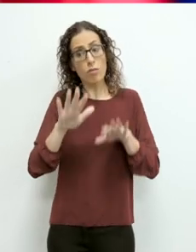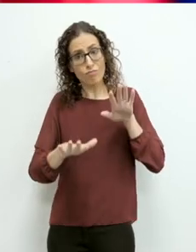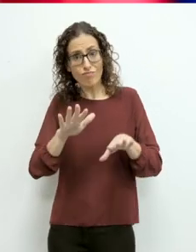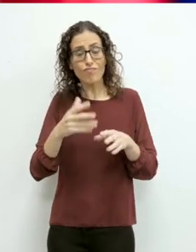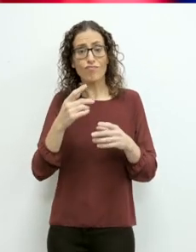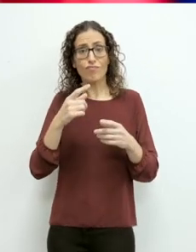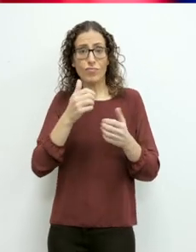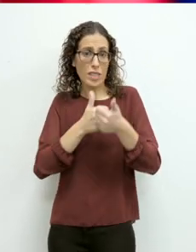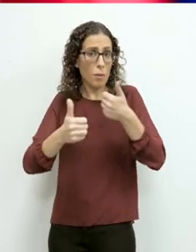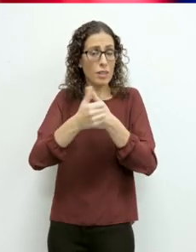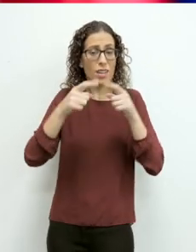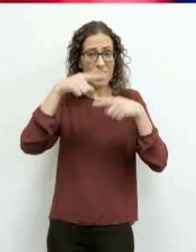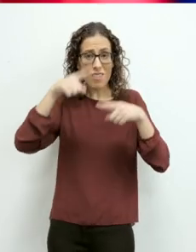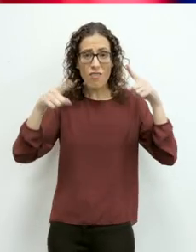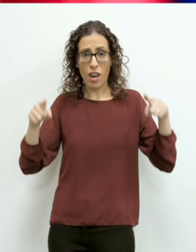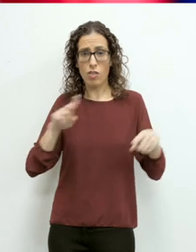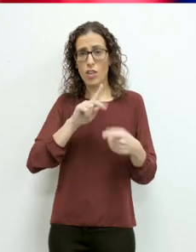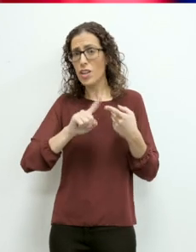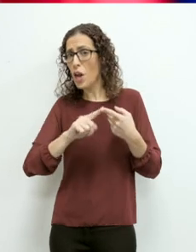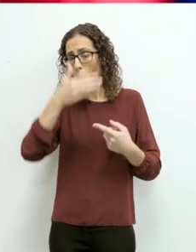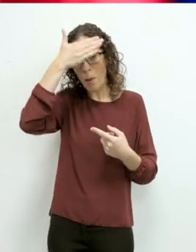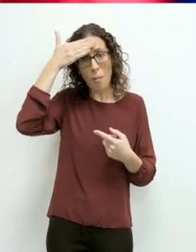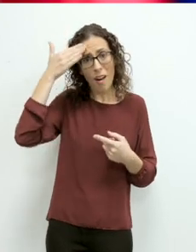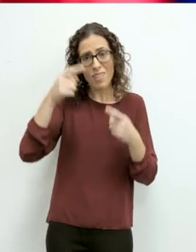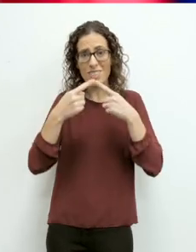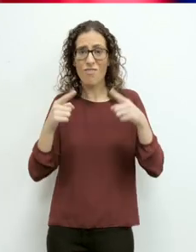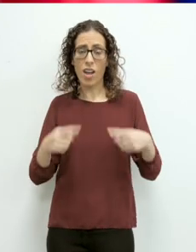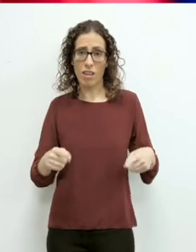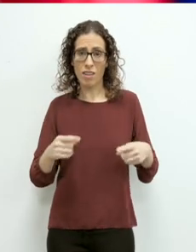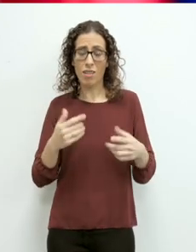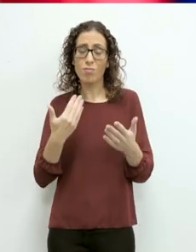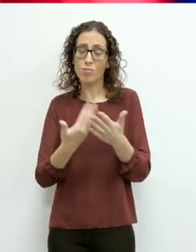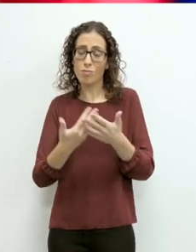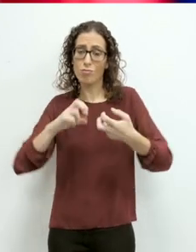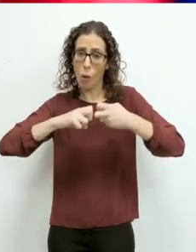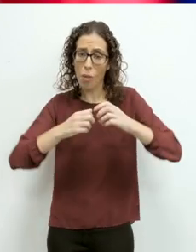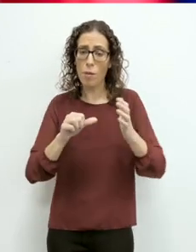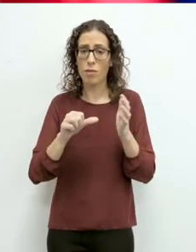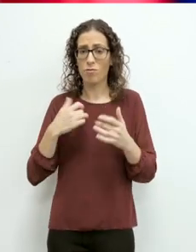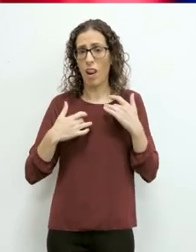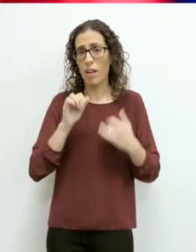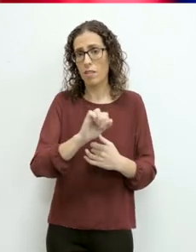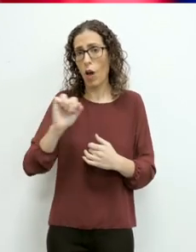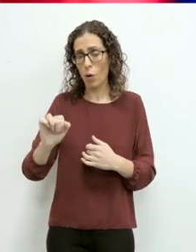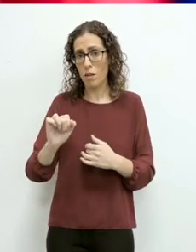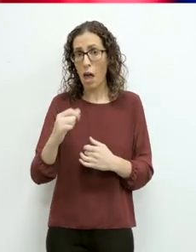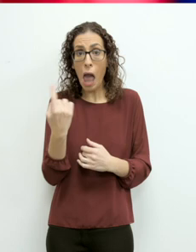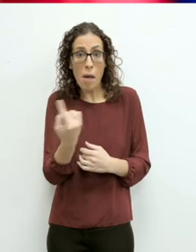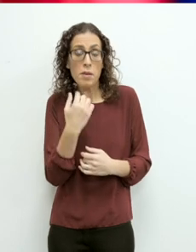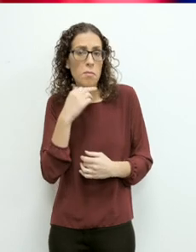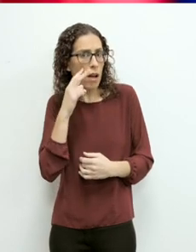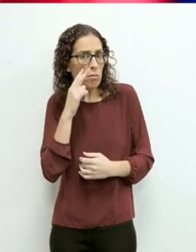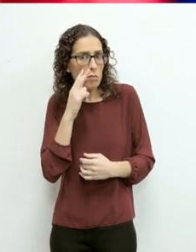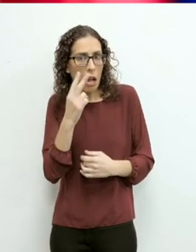ta-kundizjonijiet jaw mart li jifixklu lom ħajjitom. Saħan sitra, jemmin ma jidilx li għandu